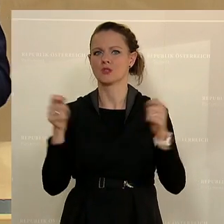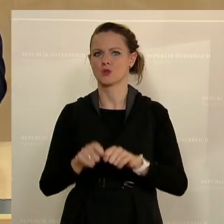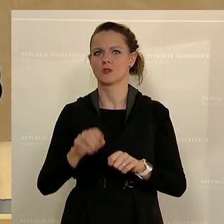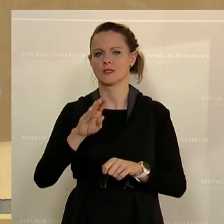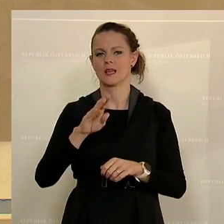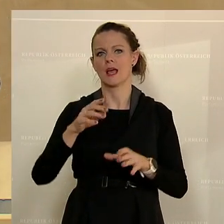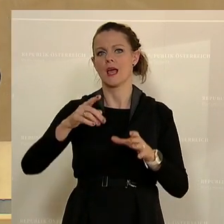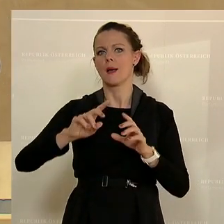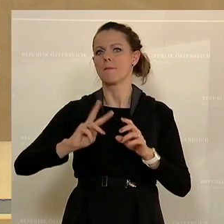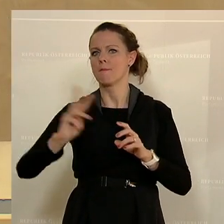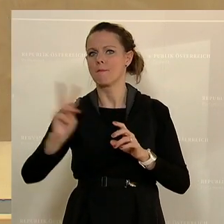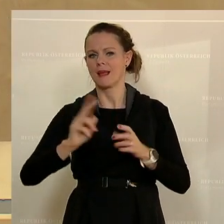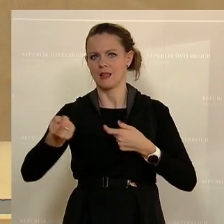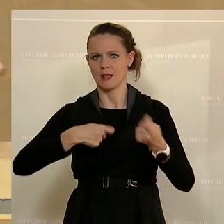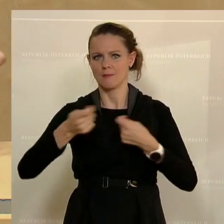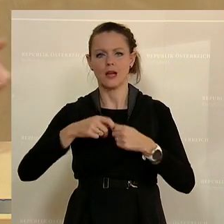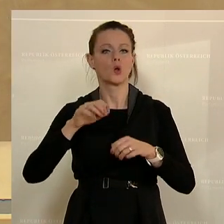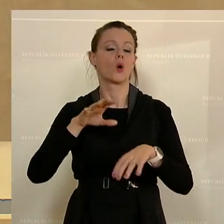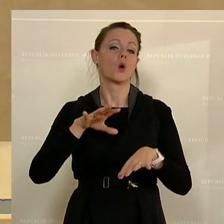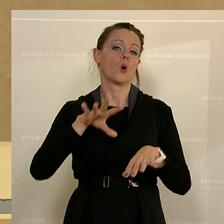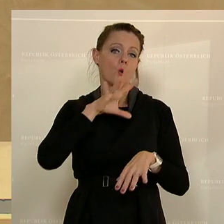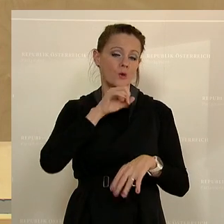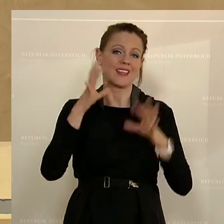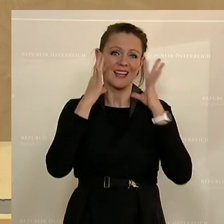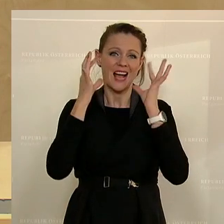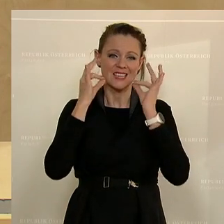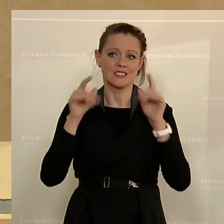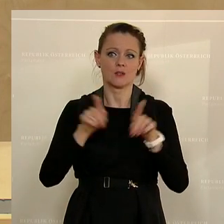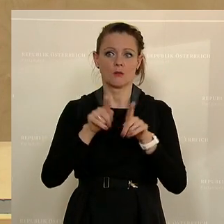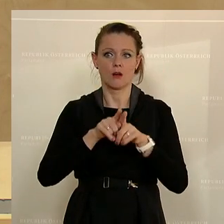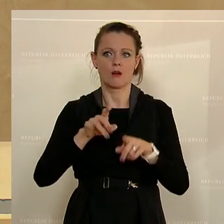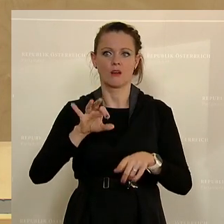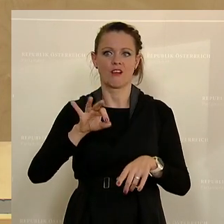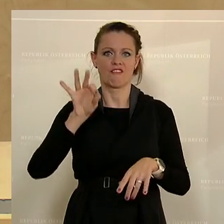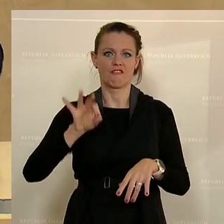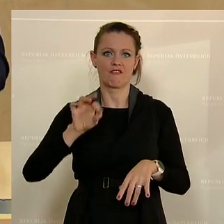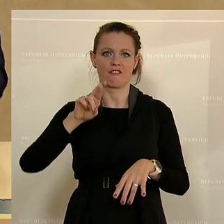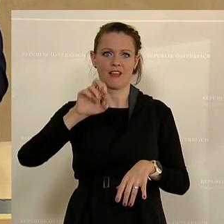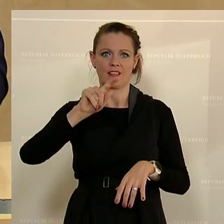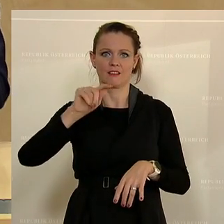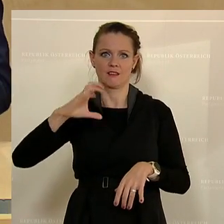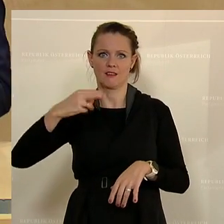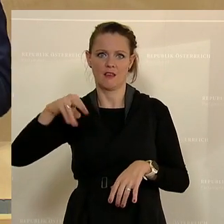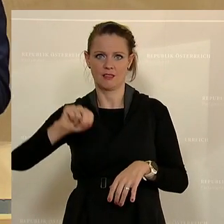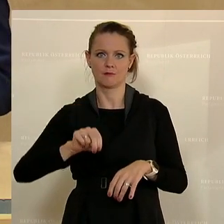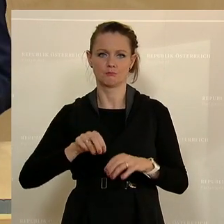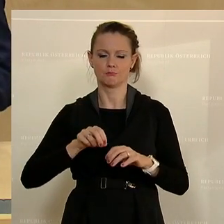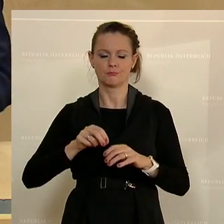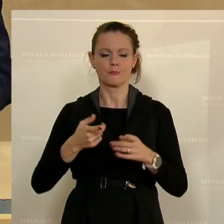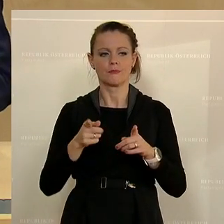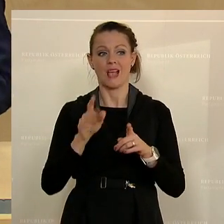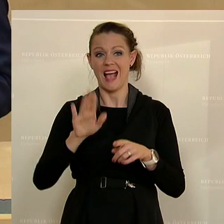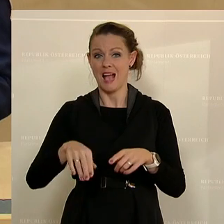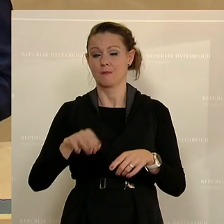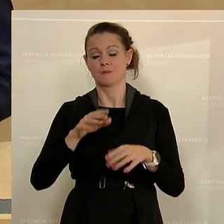der EU, dass Hundekatzen und Frettchen, die nach Österreich kommen, tollwut geimpft werden müssen. Das würde bedeuten, dass Hunde erst ab